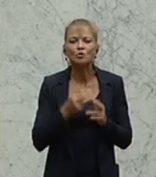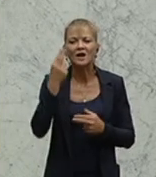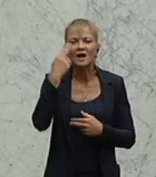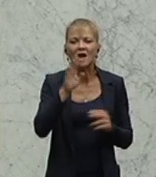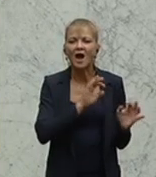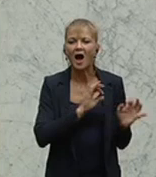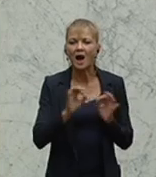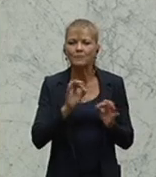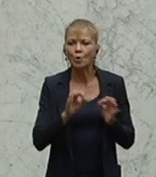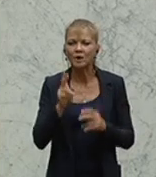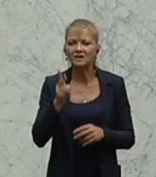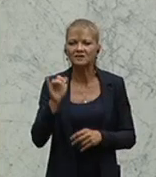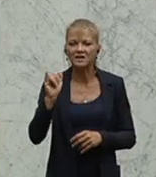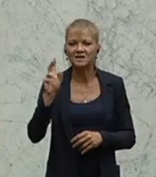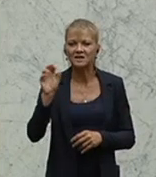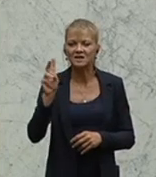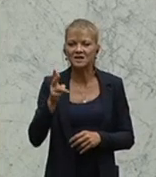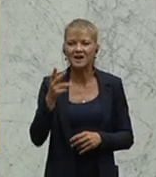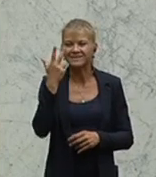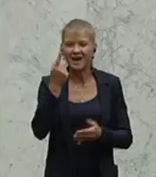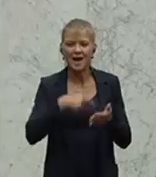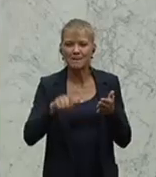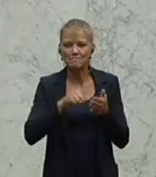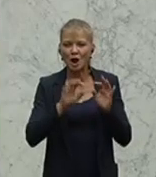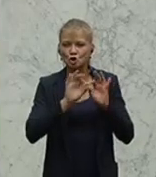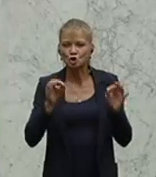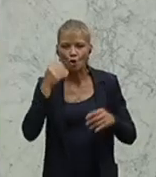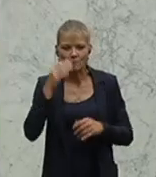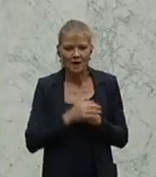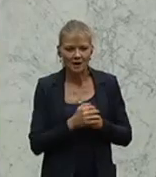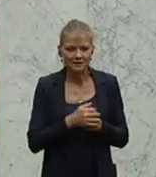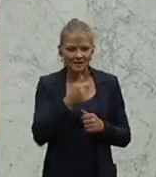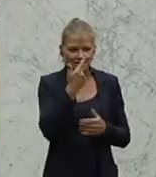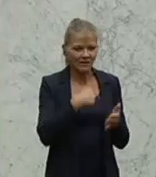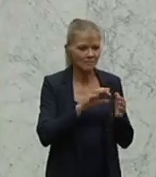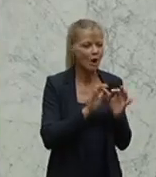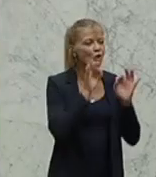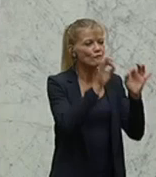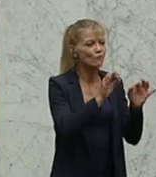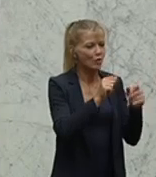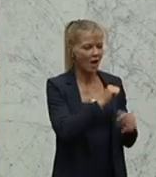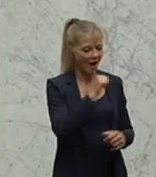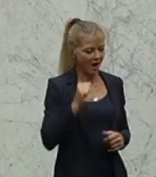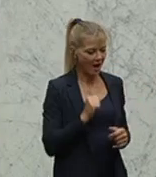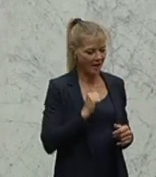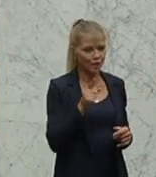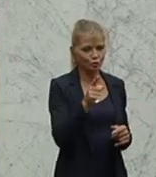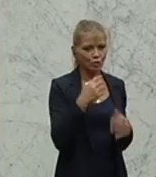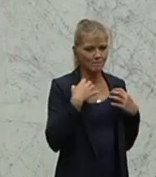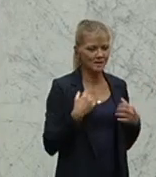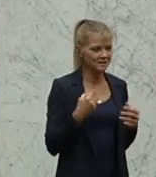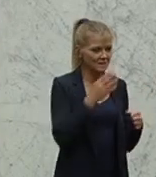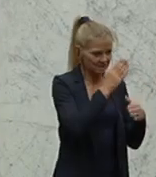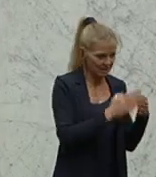Zweimal für seine Agenturbeteiligungen, einmal für den Kauf, den geheimen Kauf einer Liegenschaft. Wozu